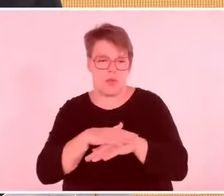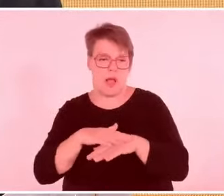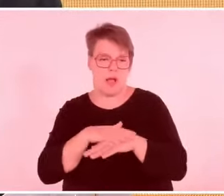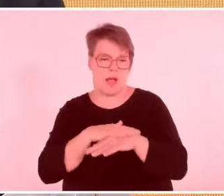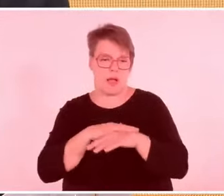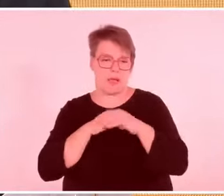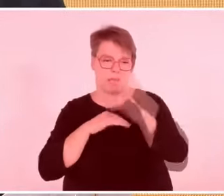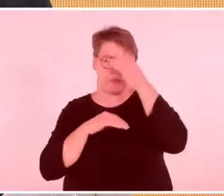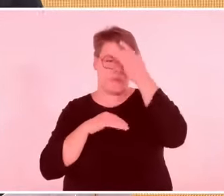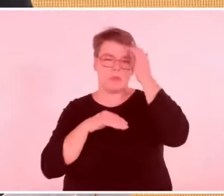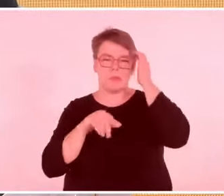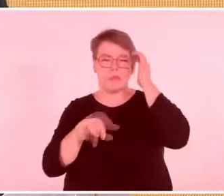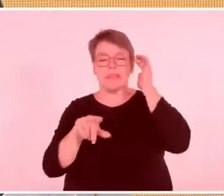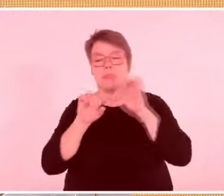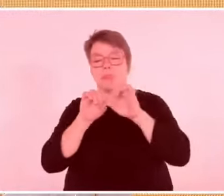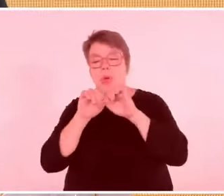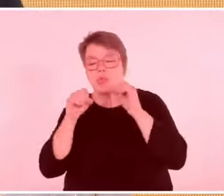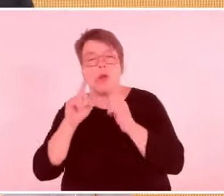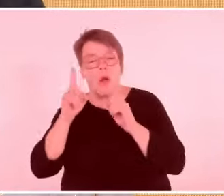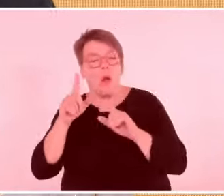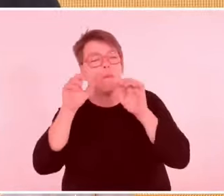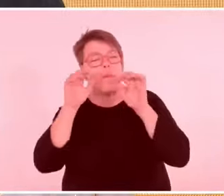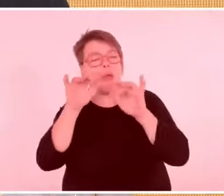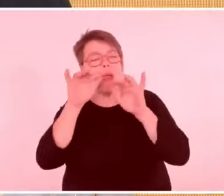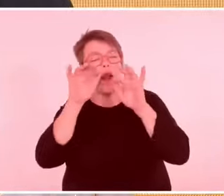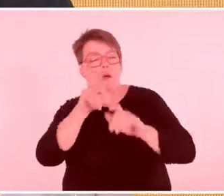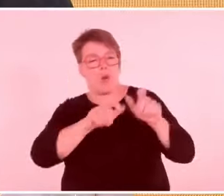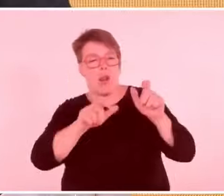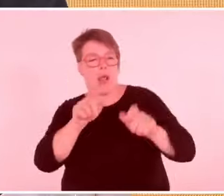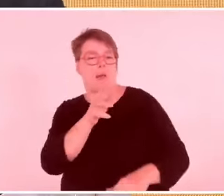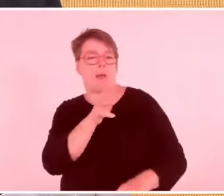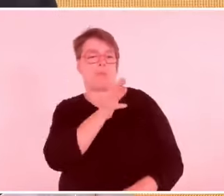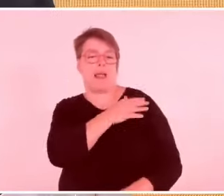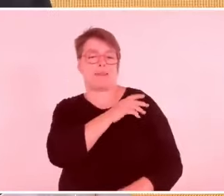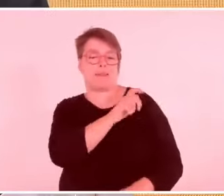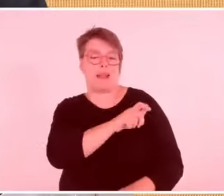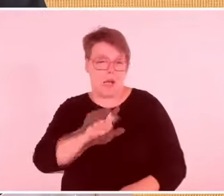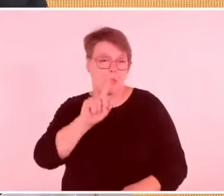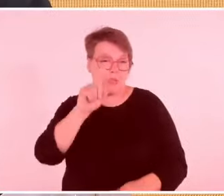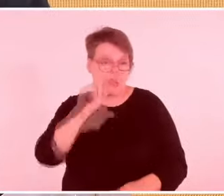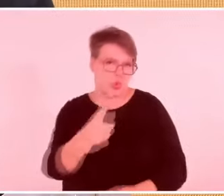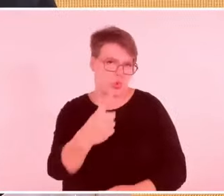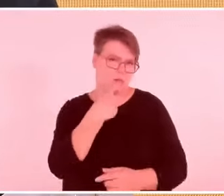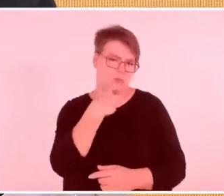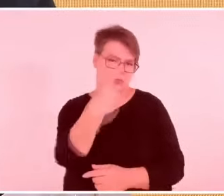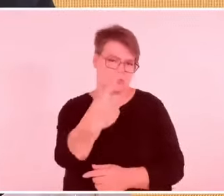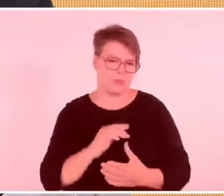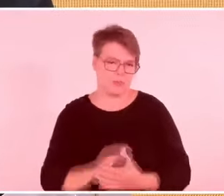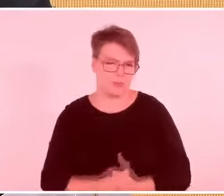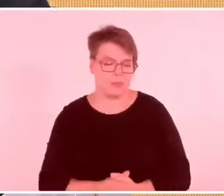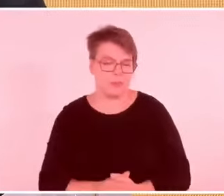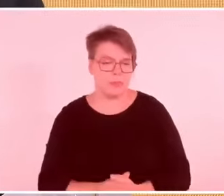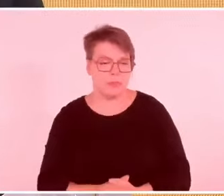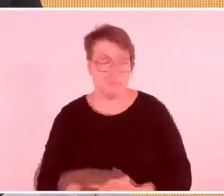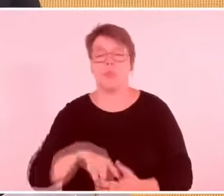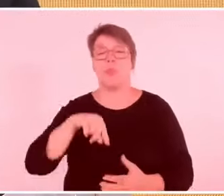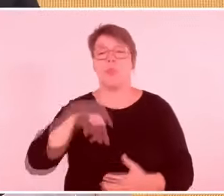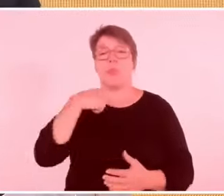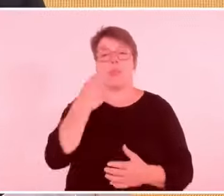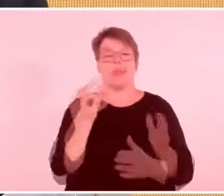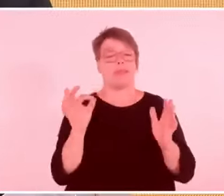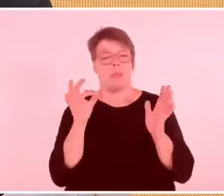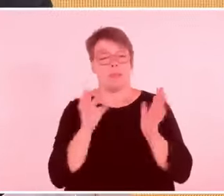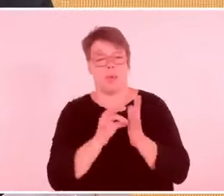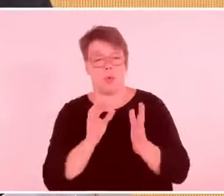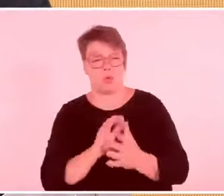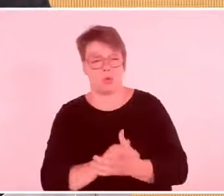Wenn man den Hintergrund analysiert, damit meine ich nicht, dass es natürlich eine Binsenweisheit